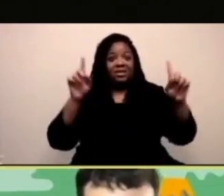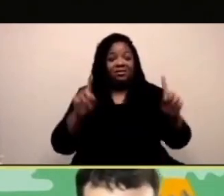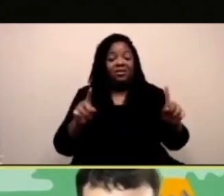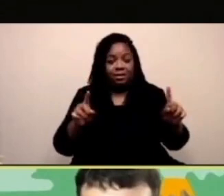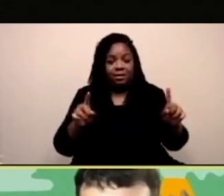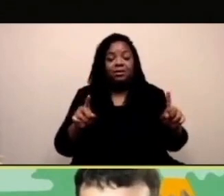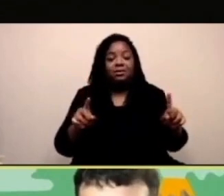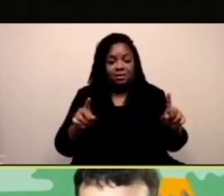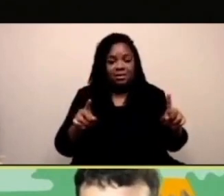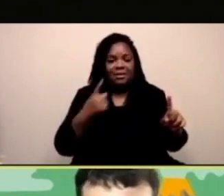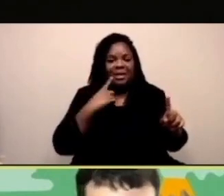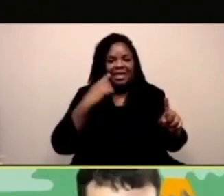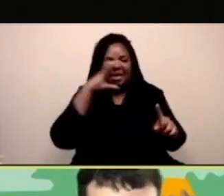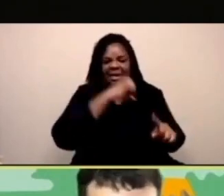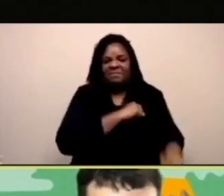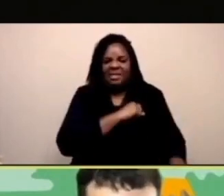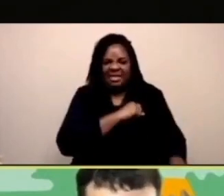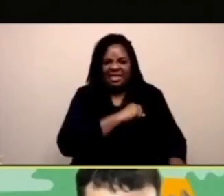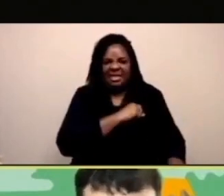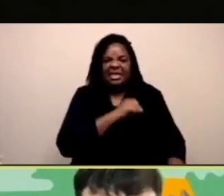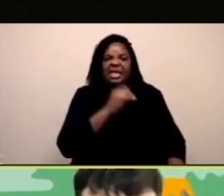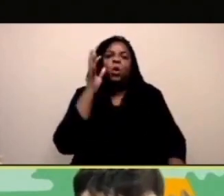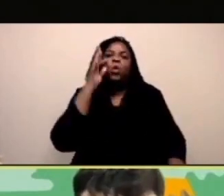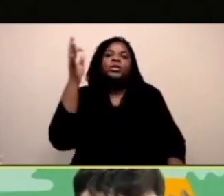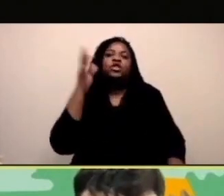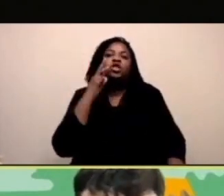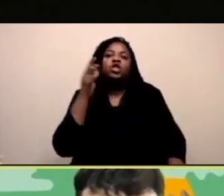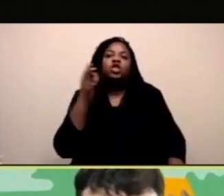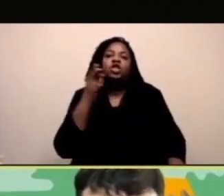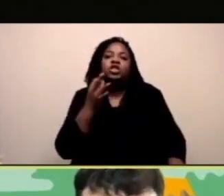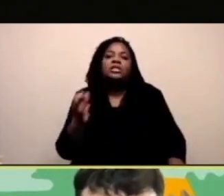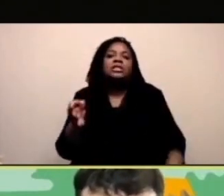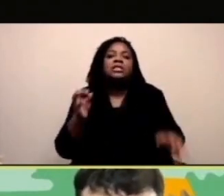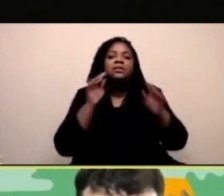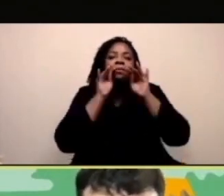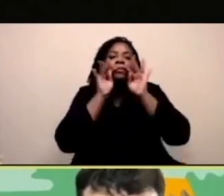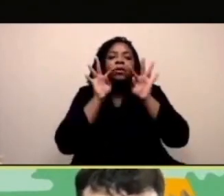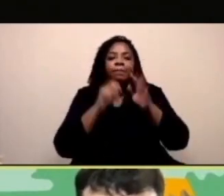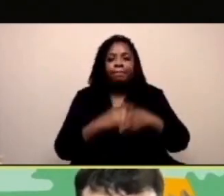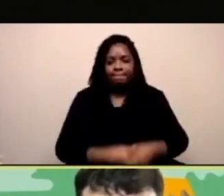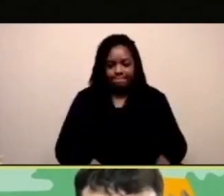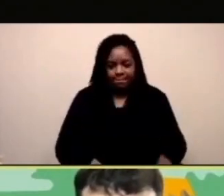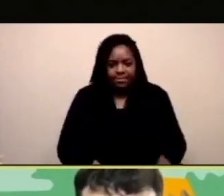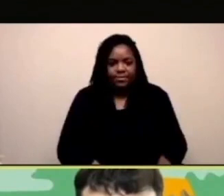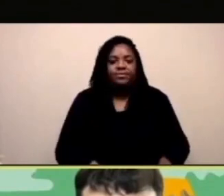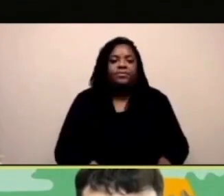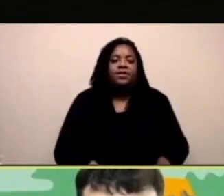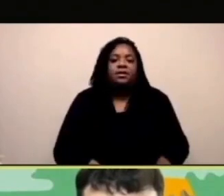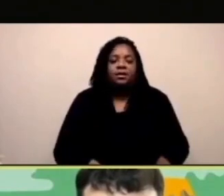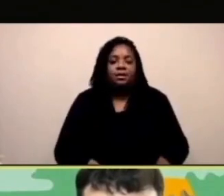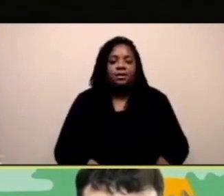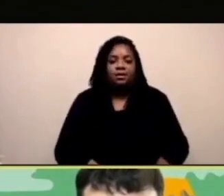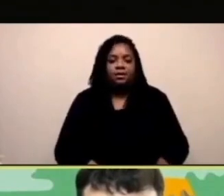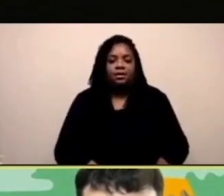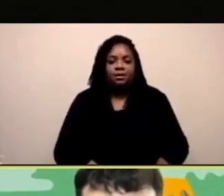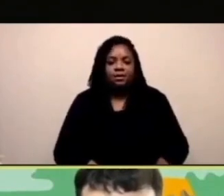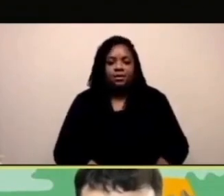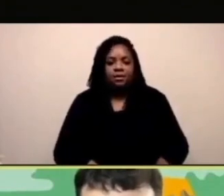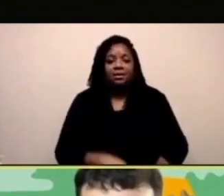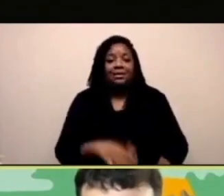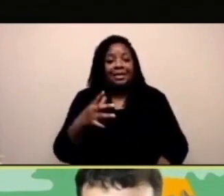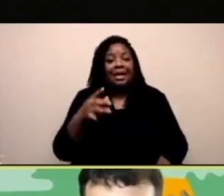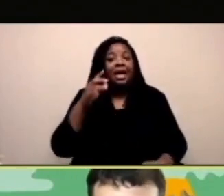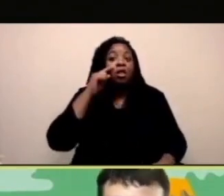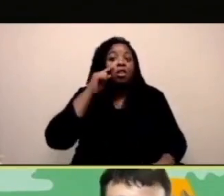lo facciamo più grande. Adesso lo sto trasformando. Ma mi mancano i baffi.